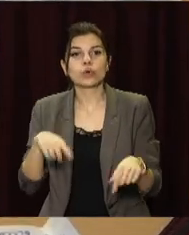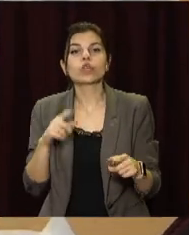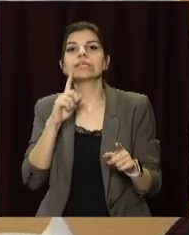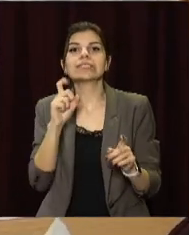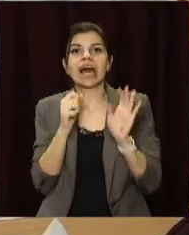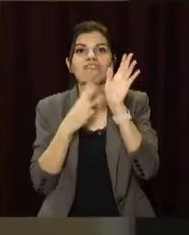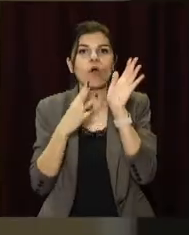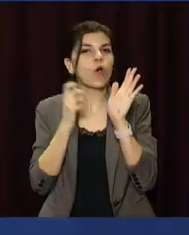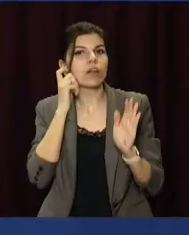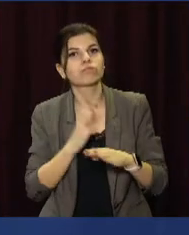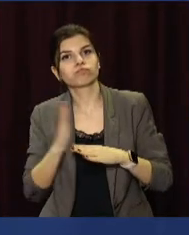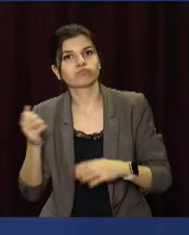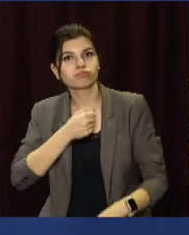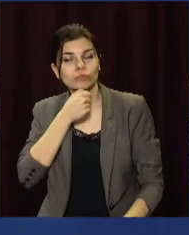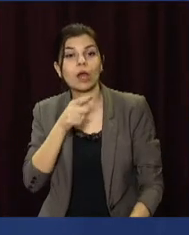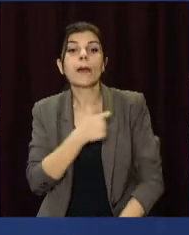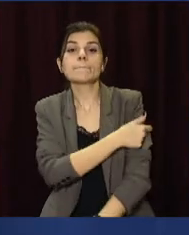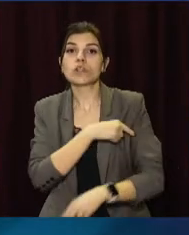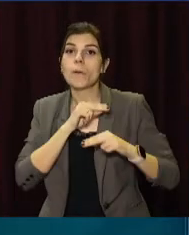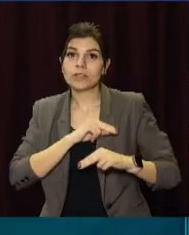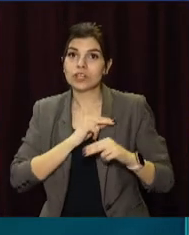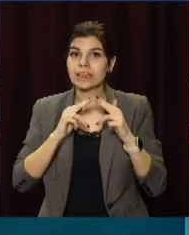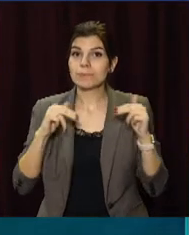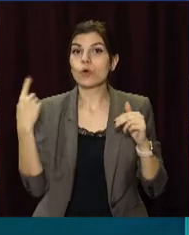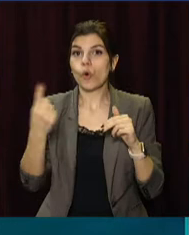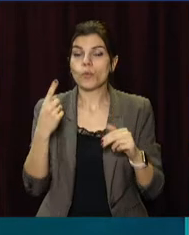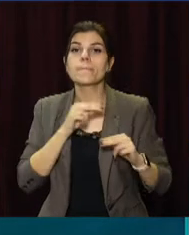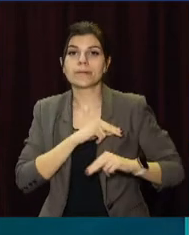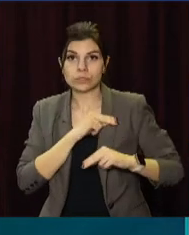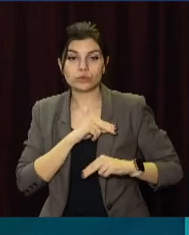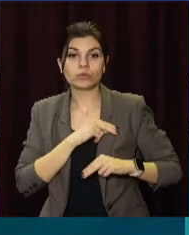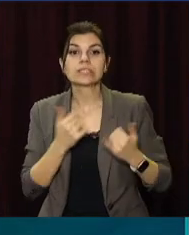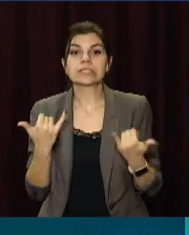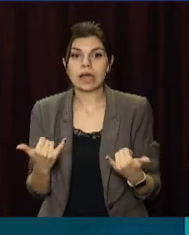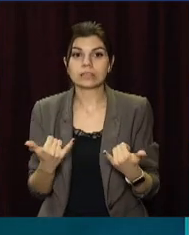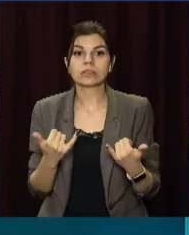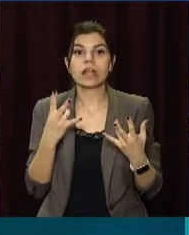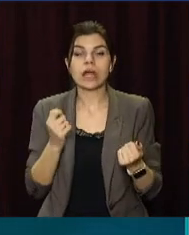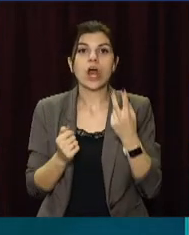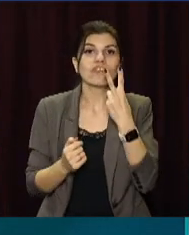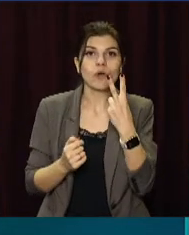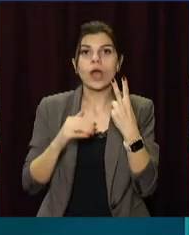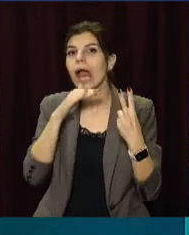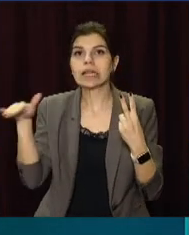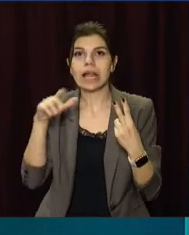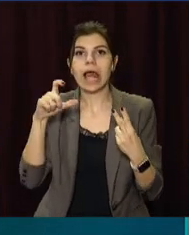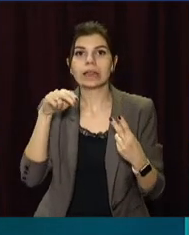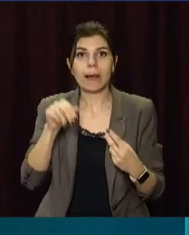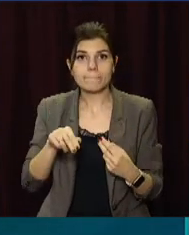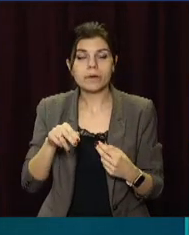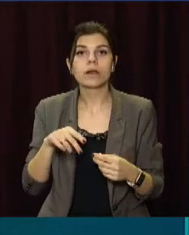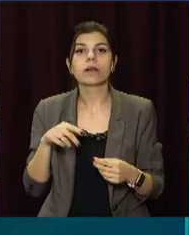за 80. Медичні працівники Дніпропетровської області працюють зараз на двох етапах. З